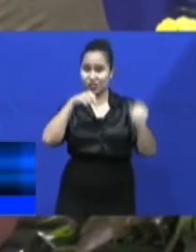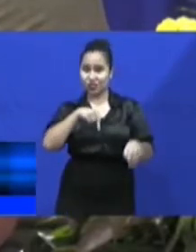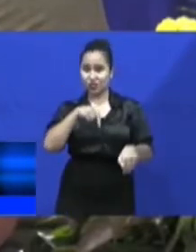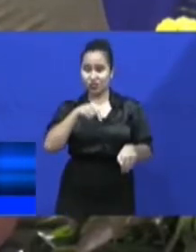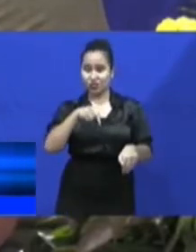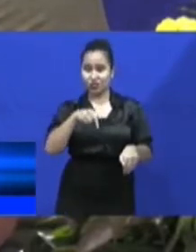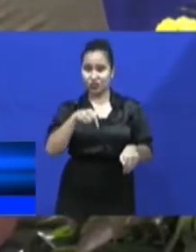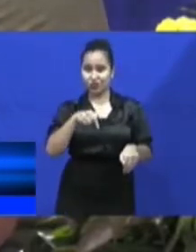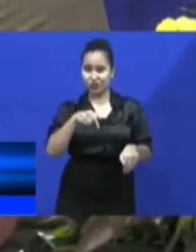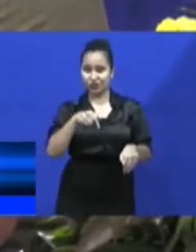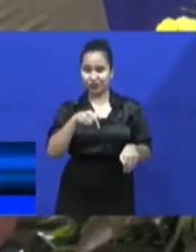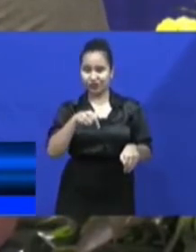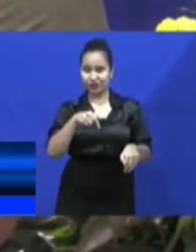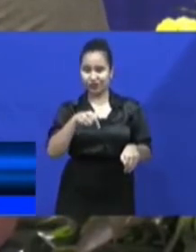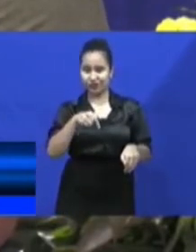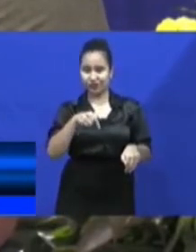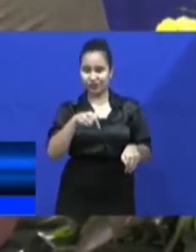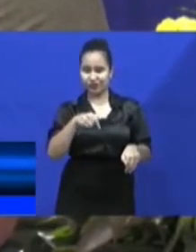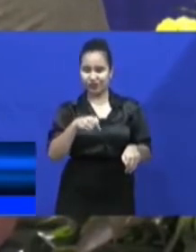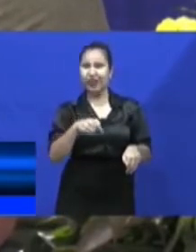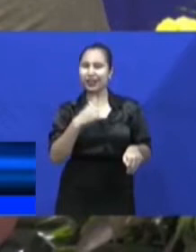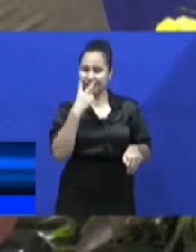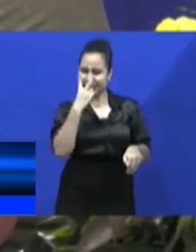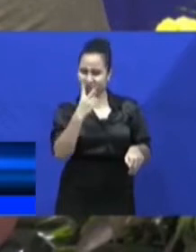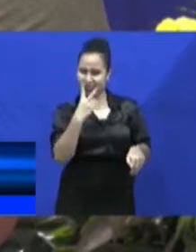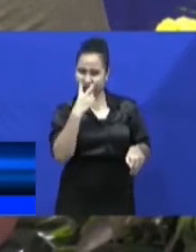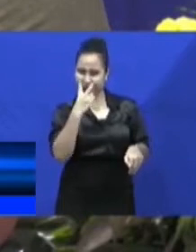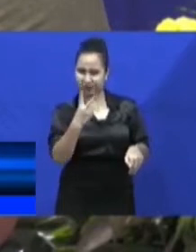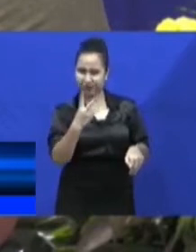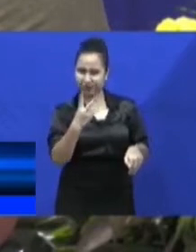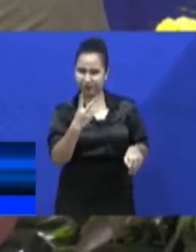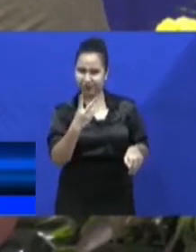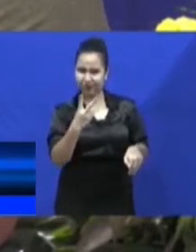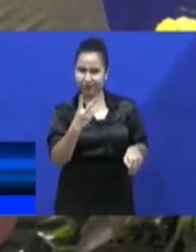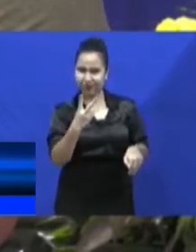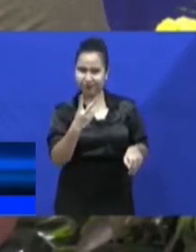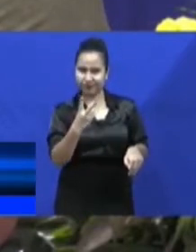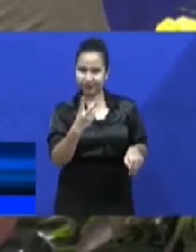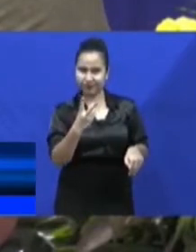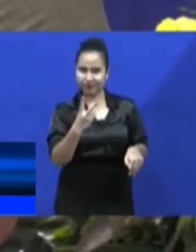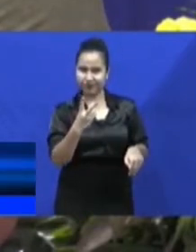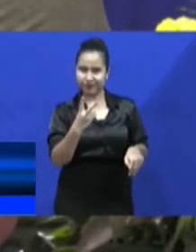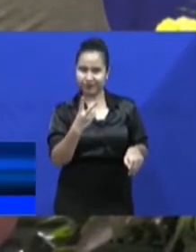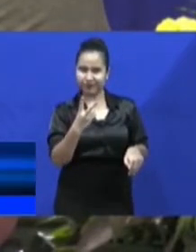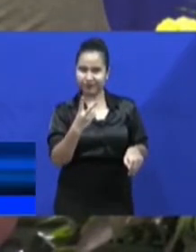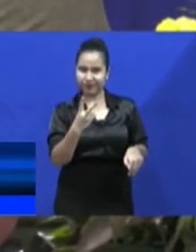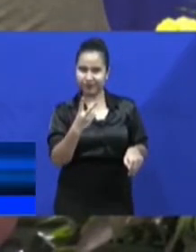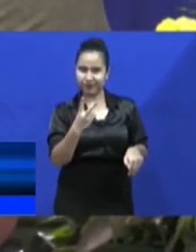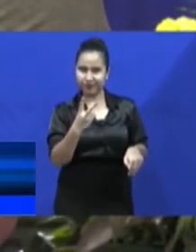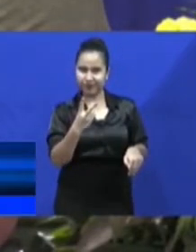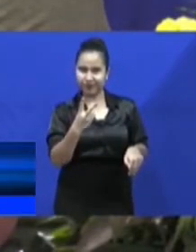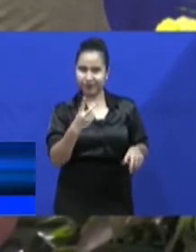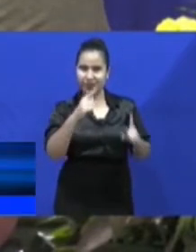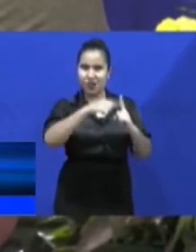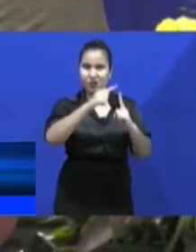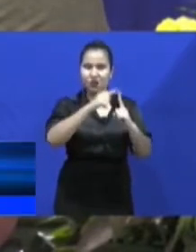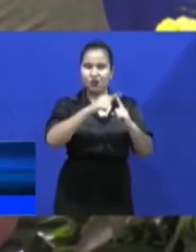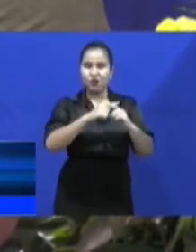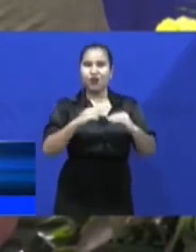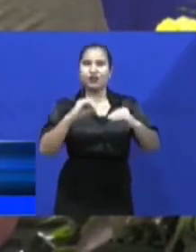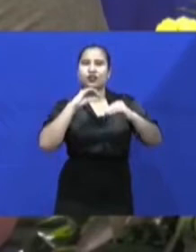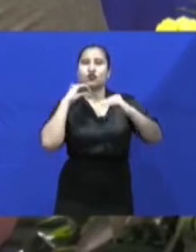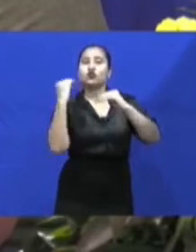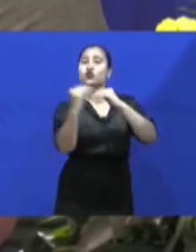zeer naastig naar gepatrouilleerd. Dat er vanuit Guyana